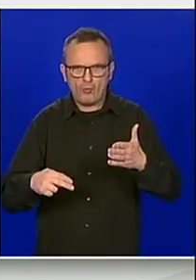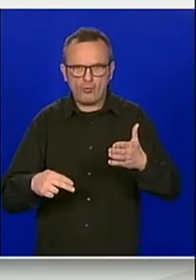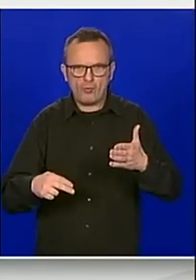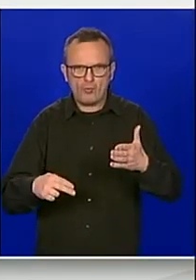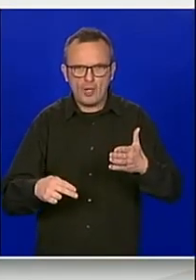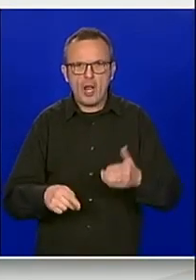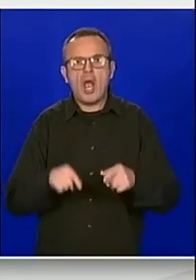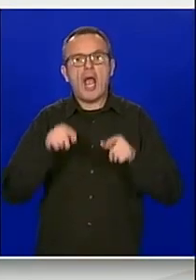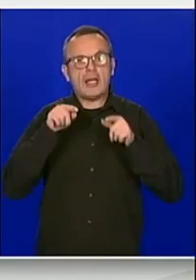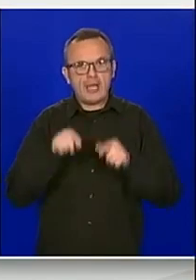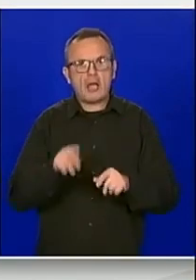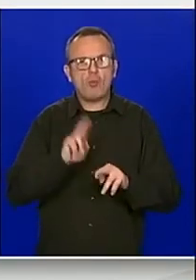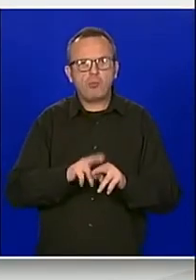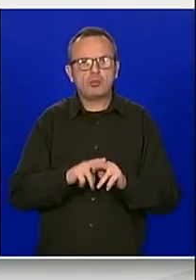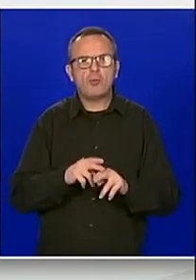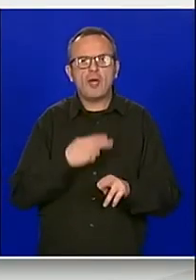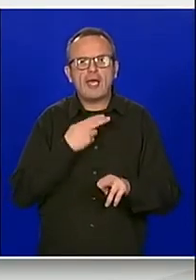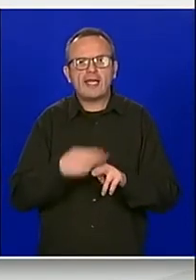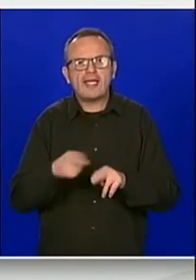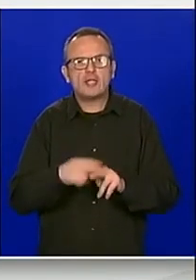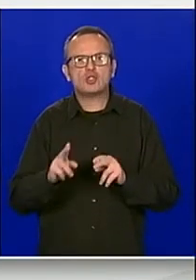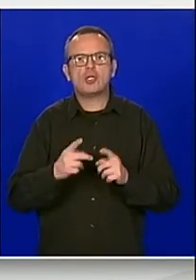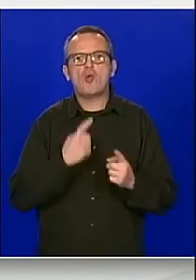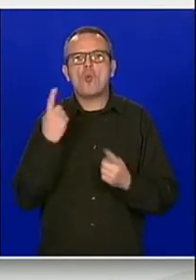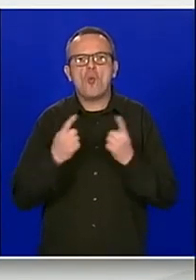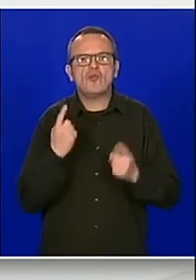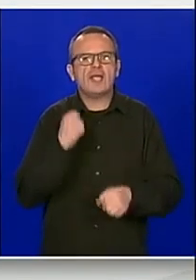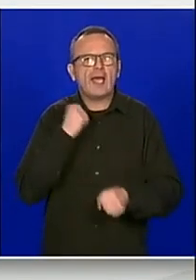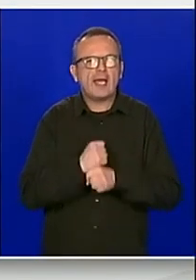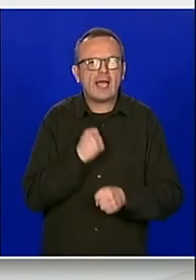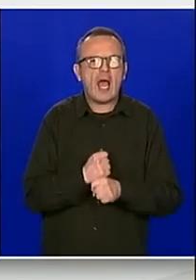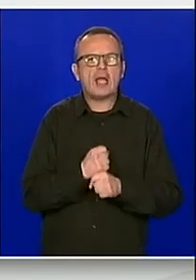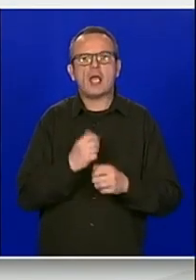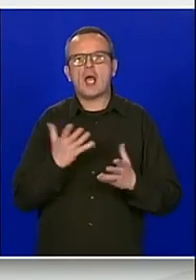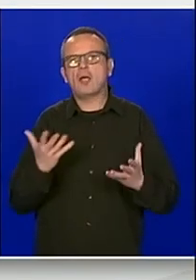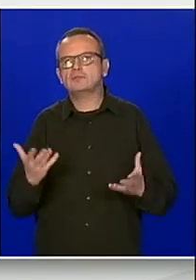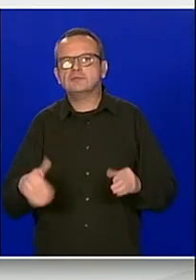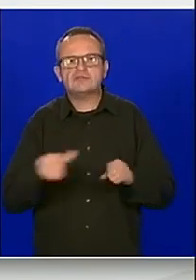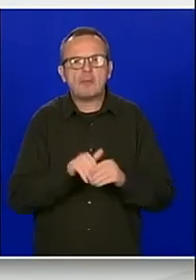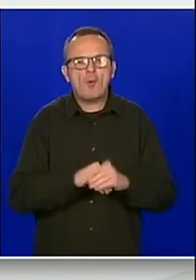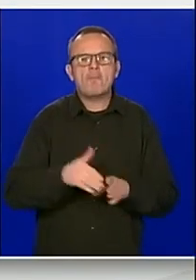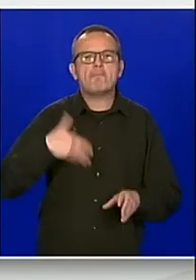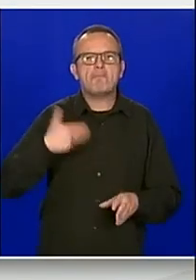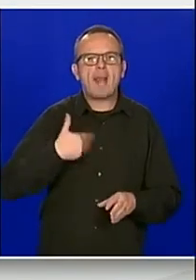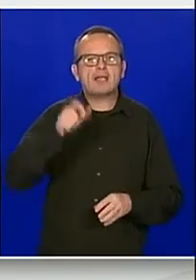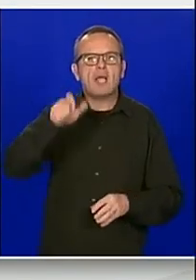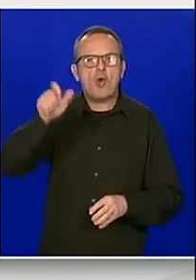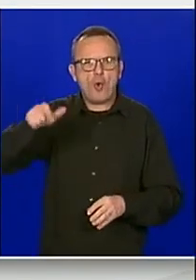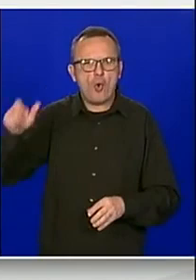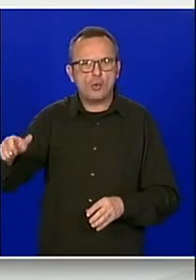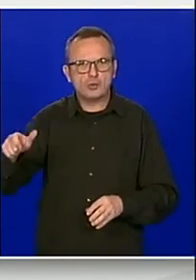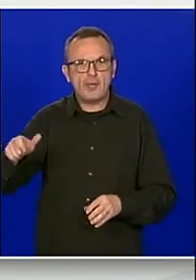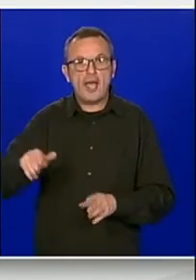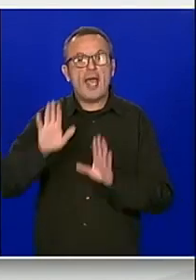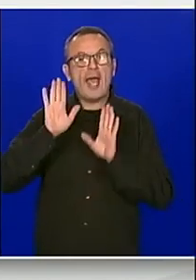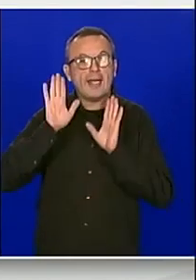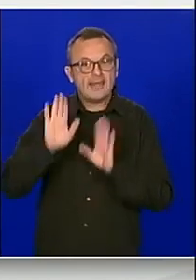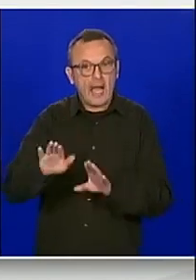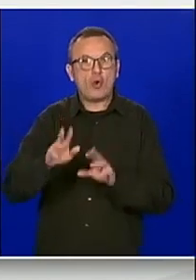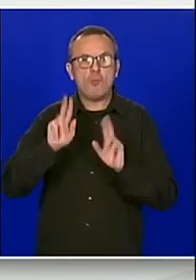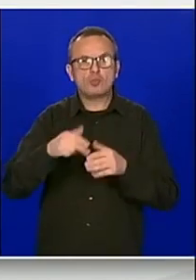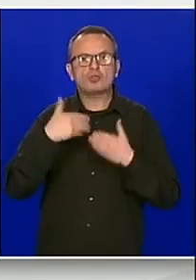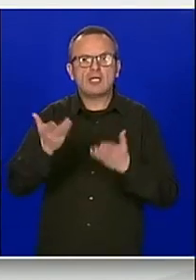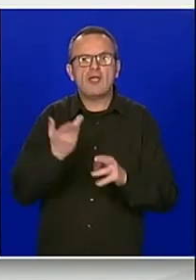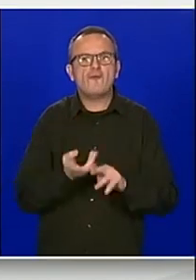odredili ujeti ulazka, boravka, rada i zapošljavanja mladih kojima bi se time družila veća